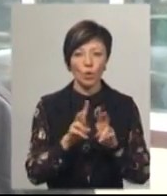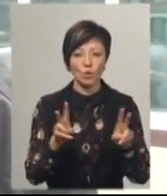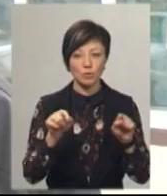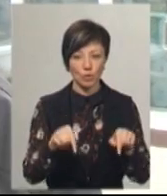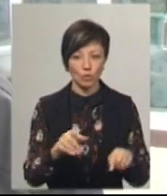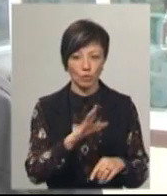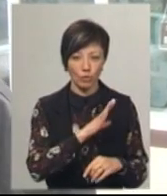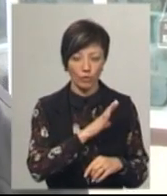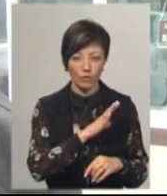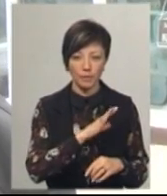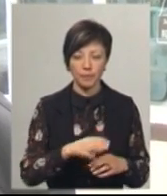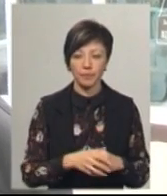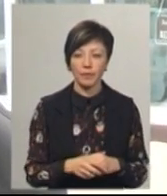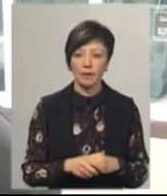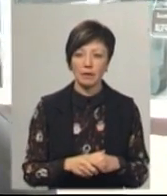був.